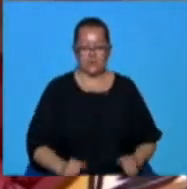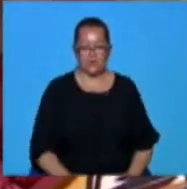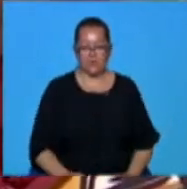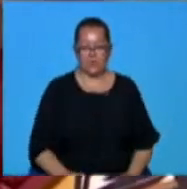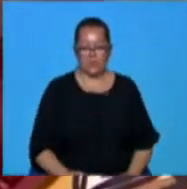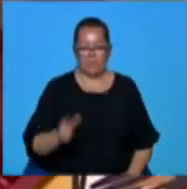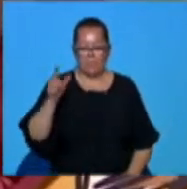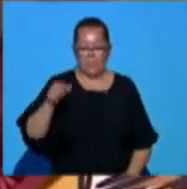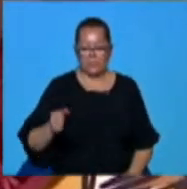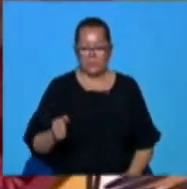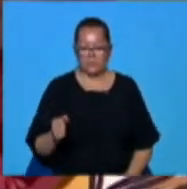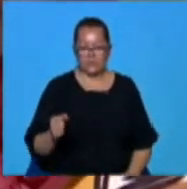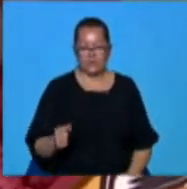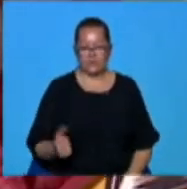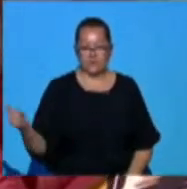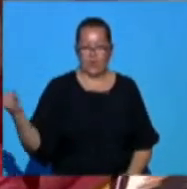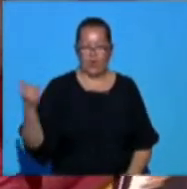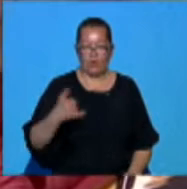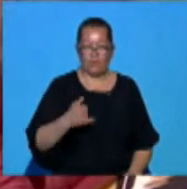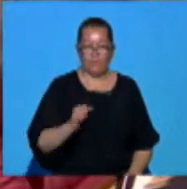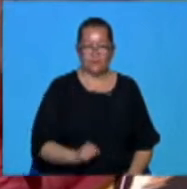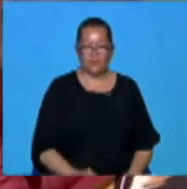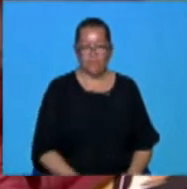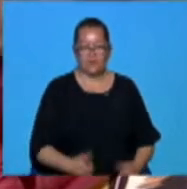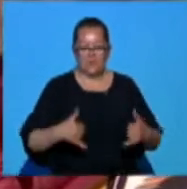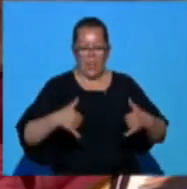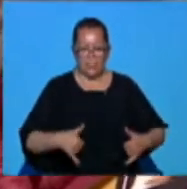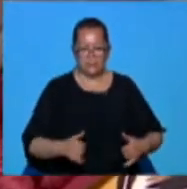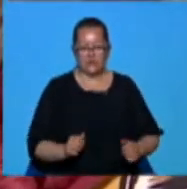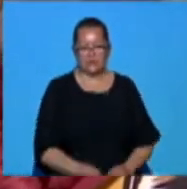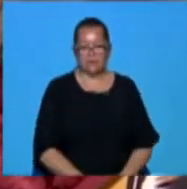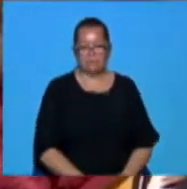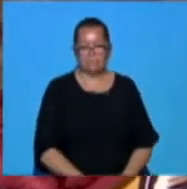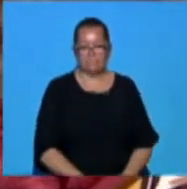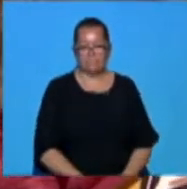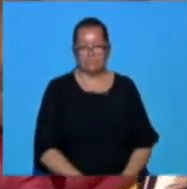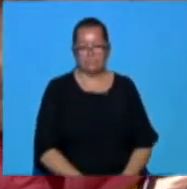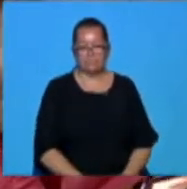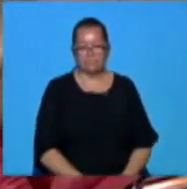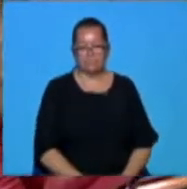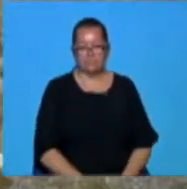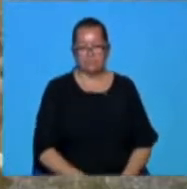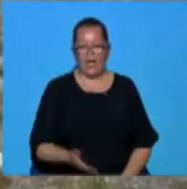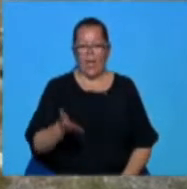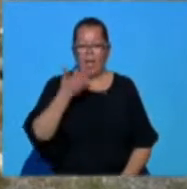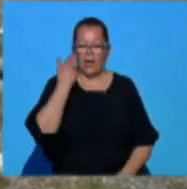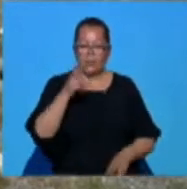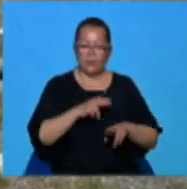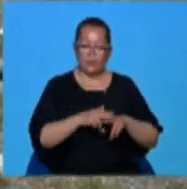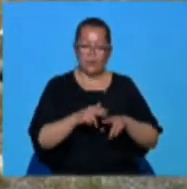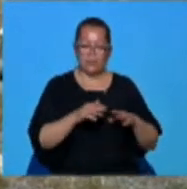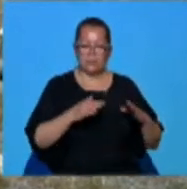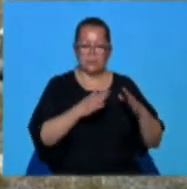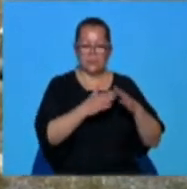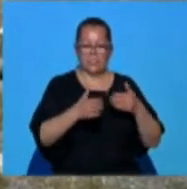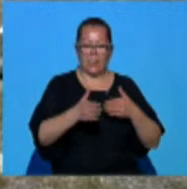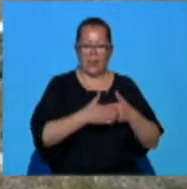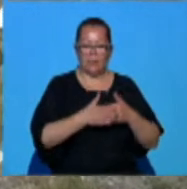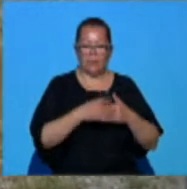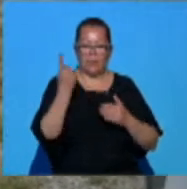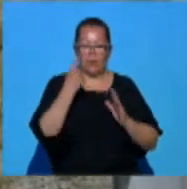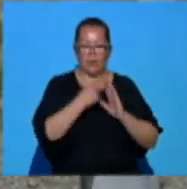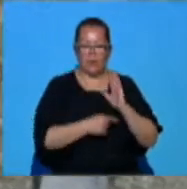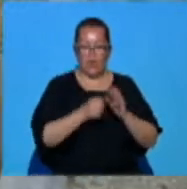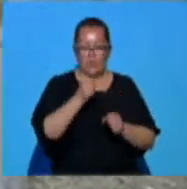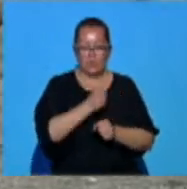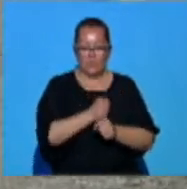turiștii care au fost în ultimul timp mai vitregiți de libertate să vină să respire aerul curat de la munte. Aproape o lună au